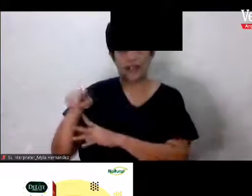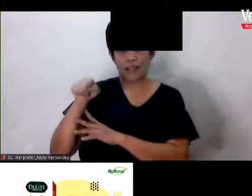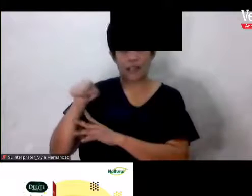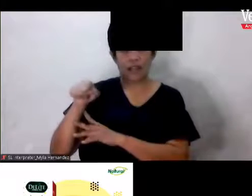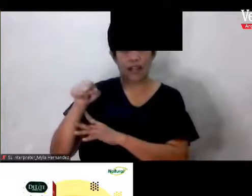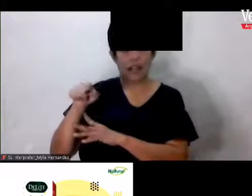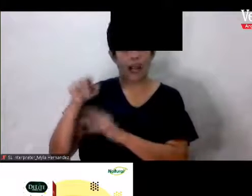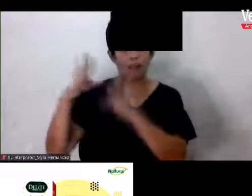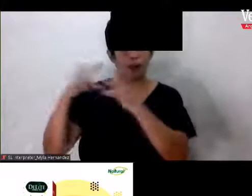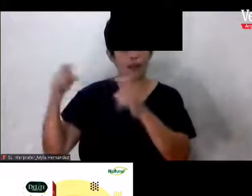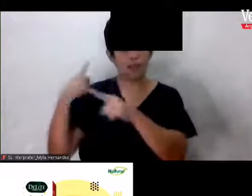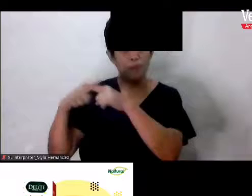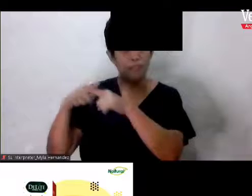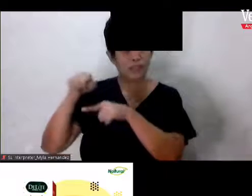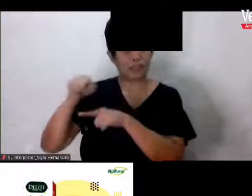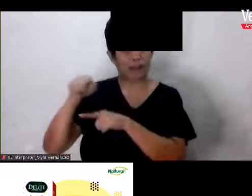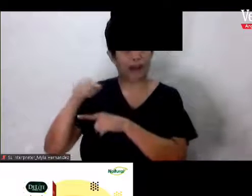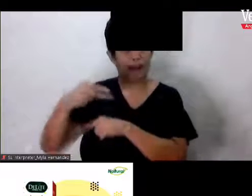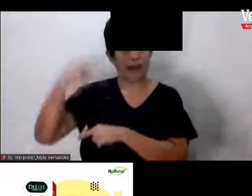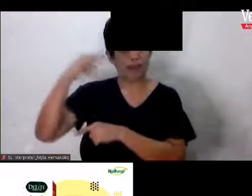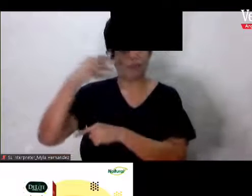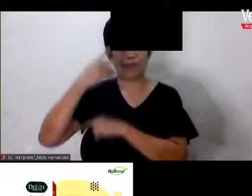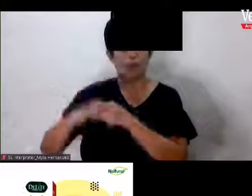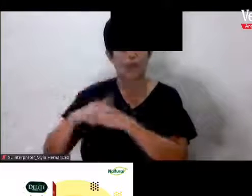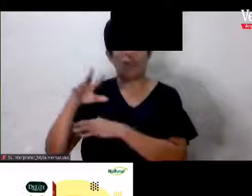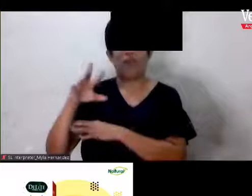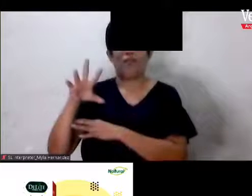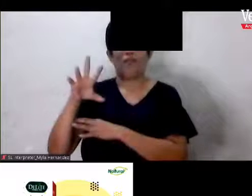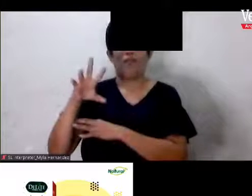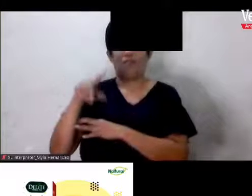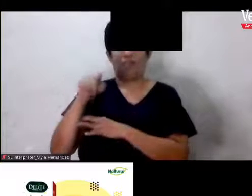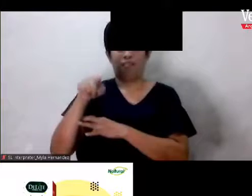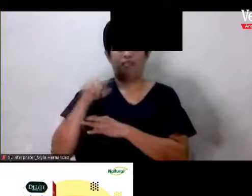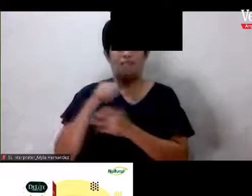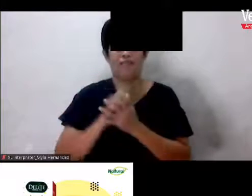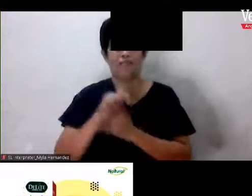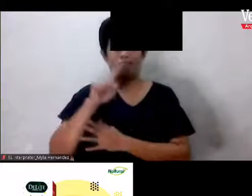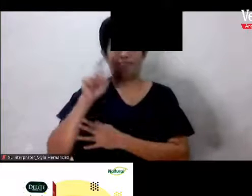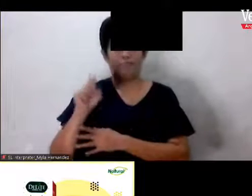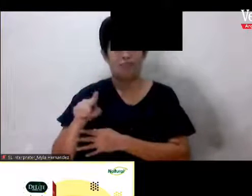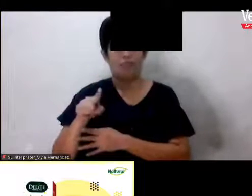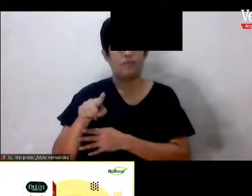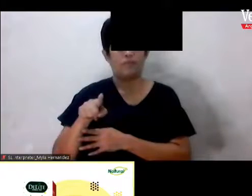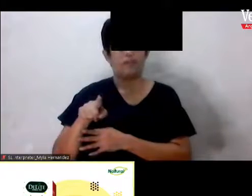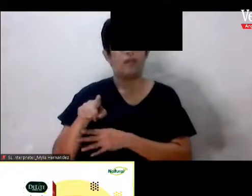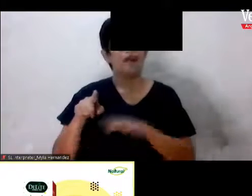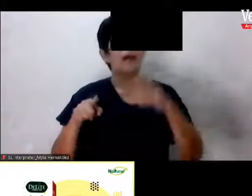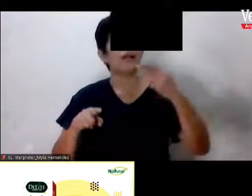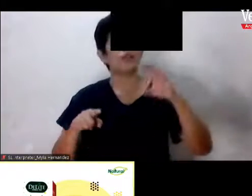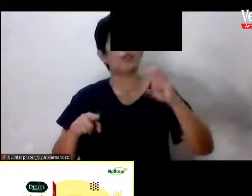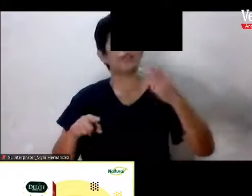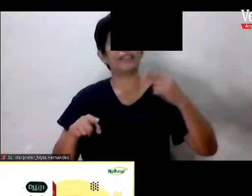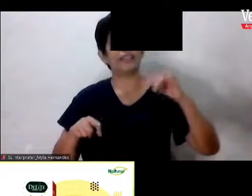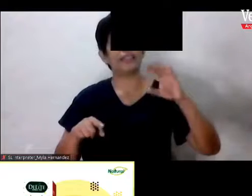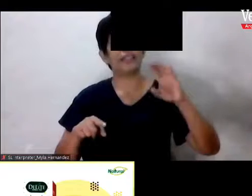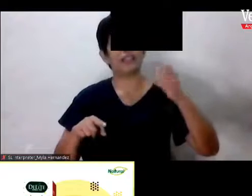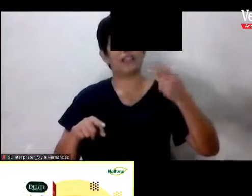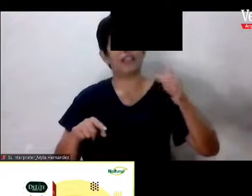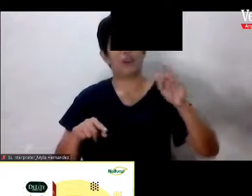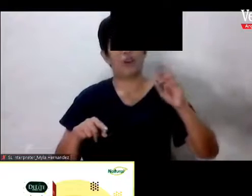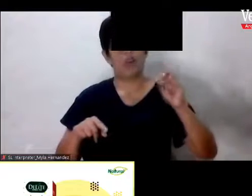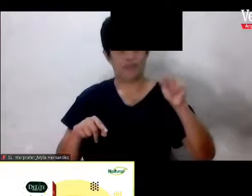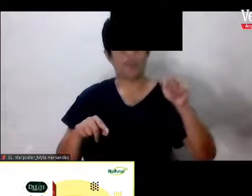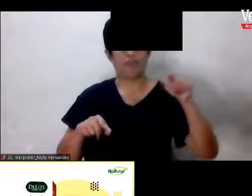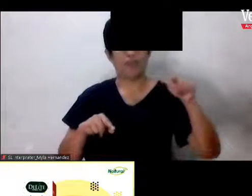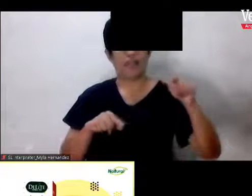yun Obviously gulay po yan Hindi nakakahighblad ang gulay Go ahead Brother Benson Chicharod nakakahighblad Ampalayaplasma hindi